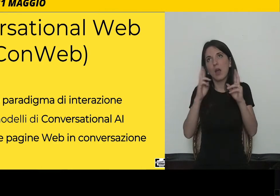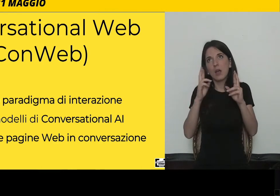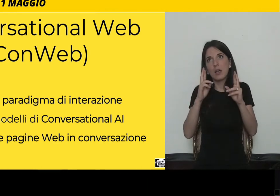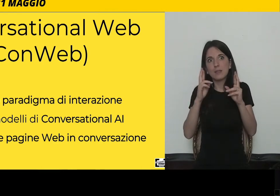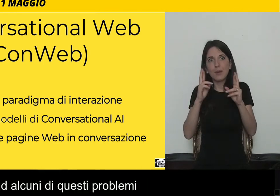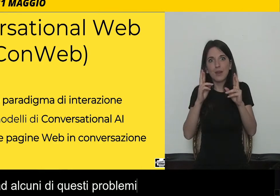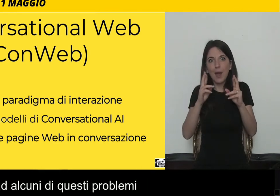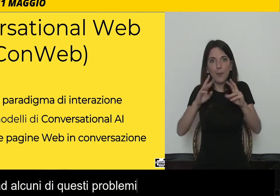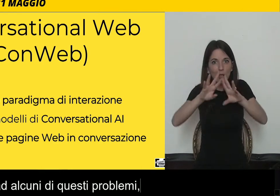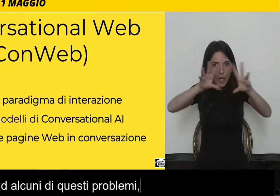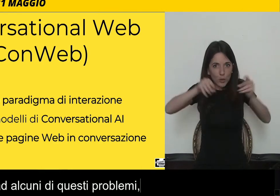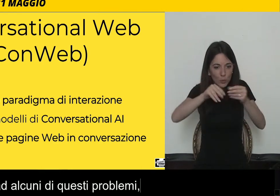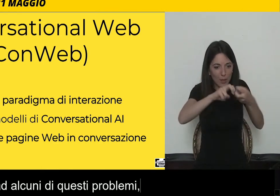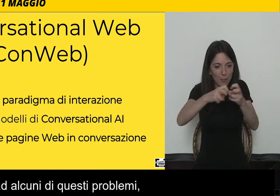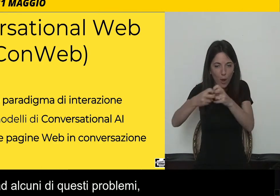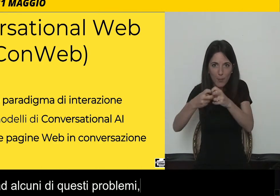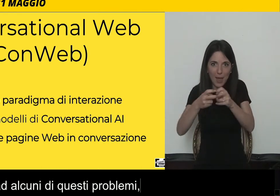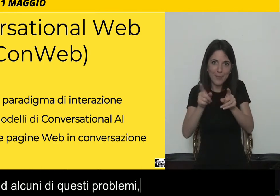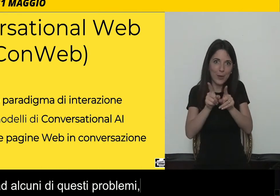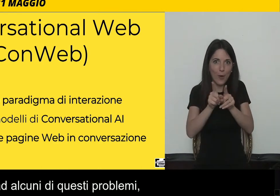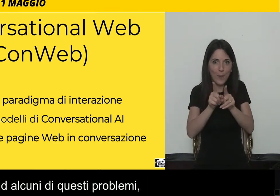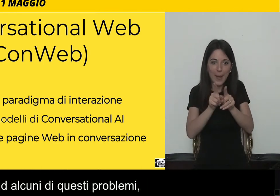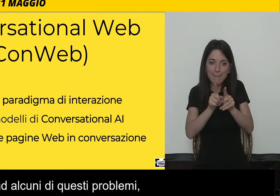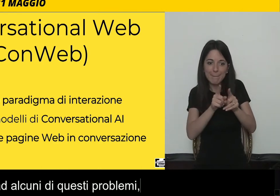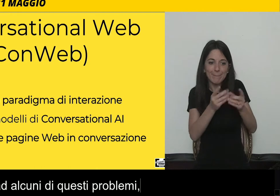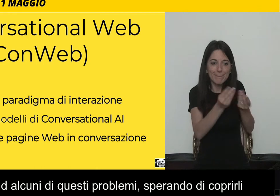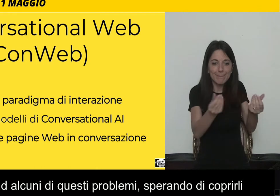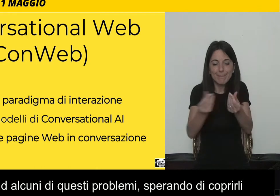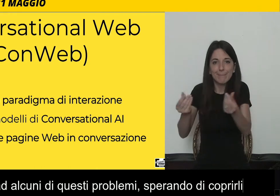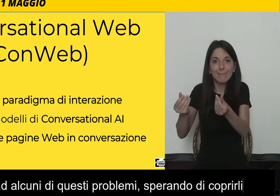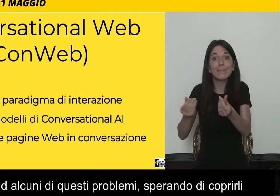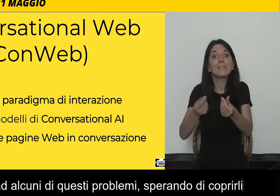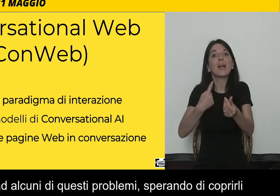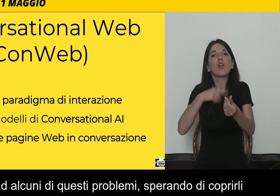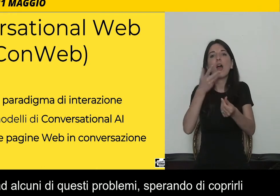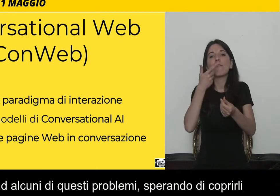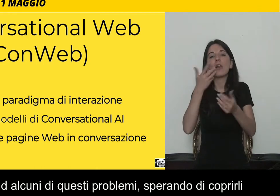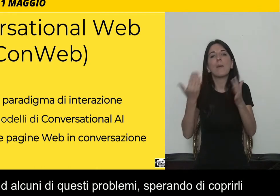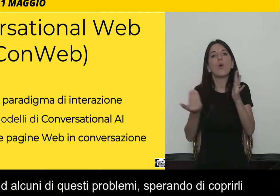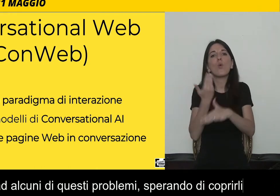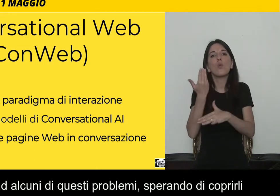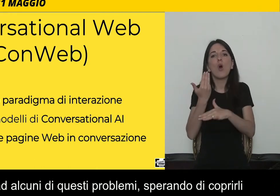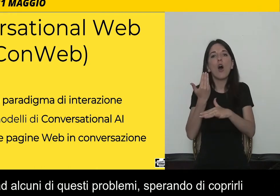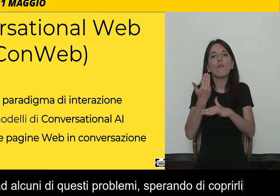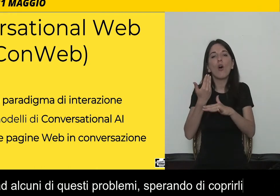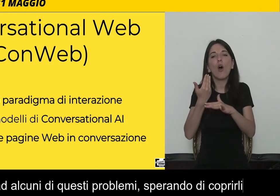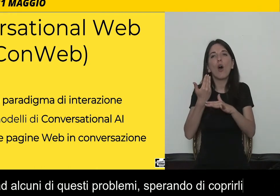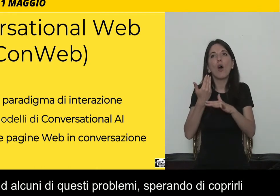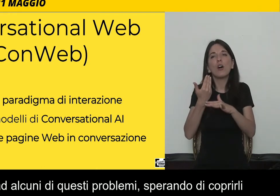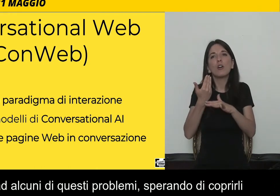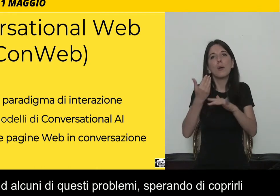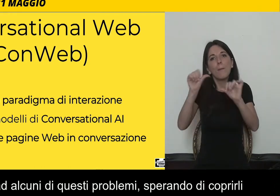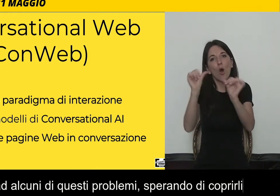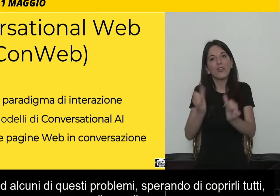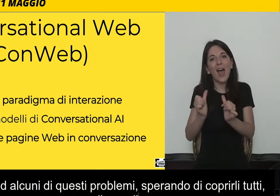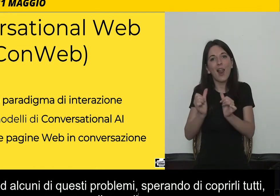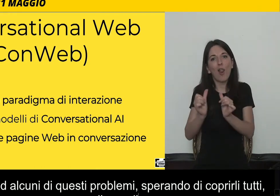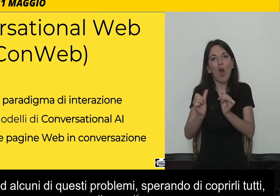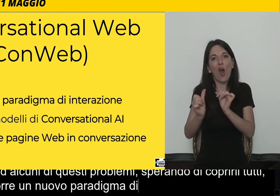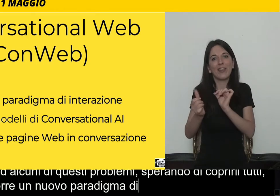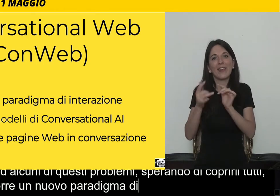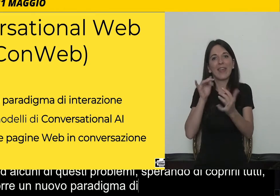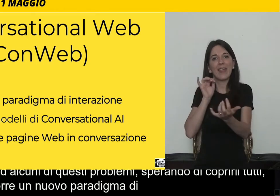coprire tutti questi problemi, vogliamo proporre un nuovo paradigma di interazione, un paradigma diverso, alternativo,